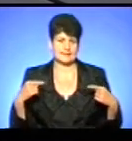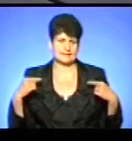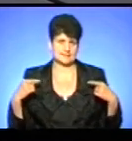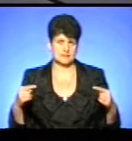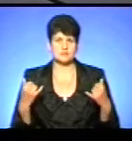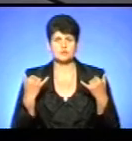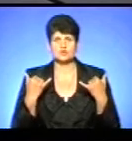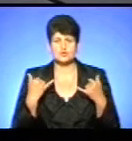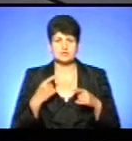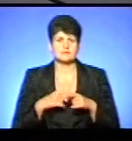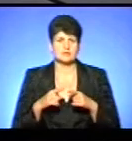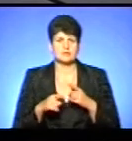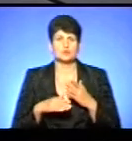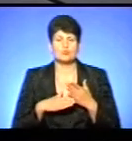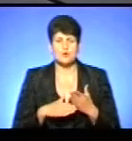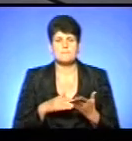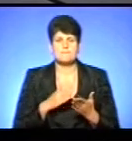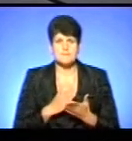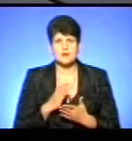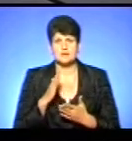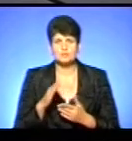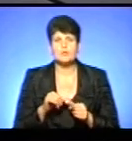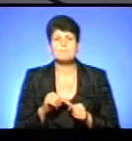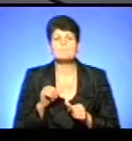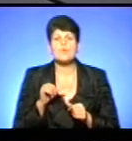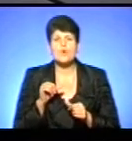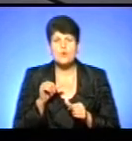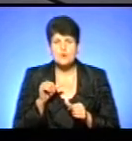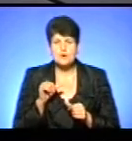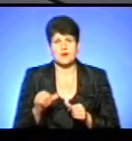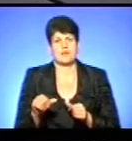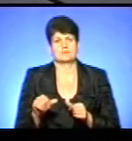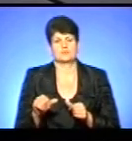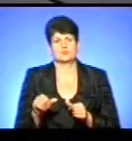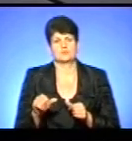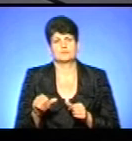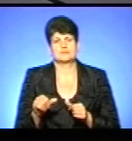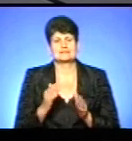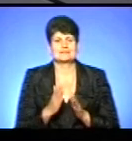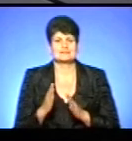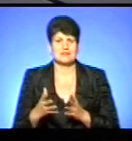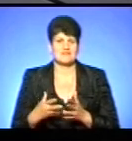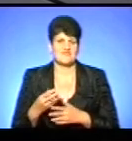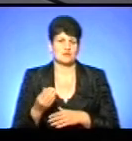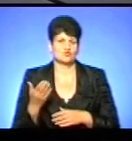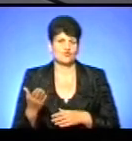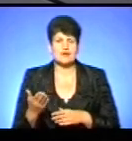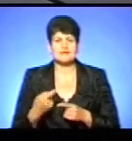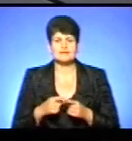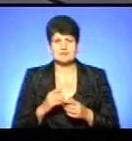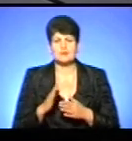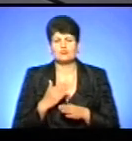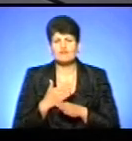сьогодні екстрена медична допомога, вона має йти по окремому, взагалі по окремій системі фінансування. Це має бути